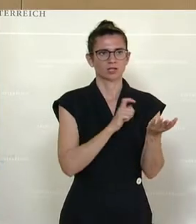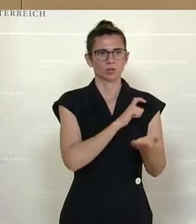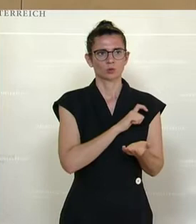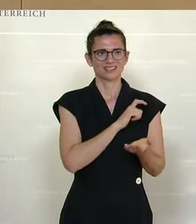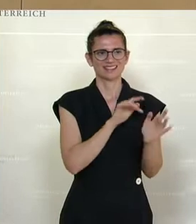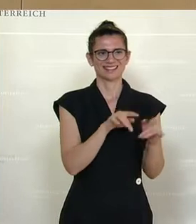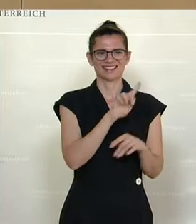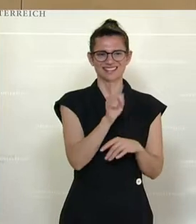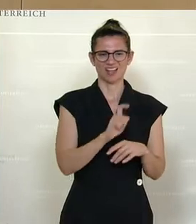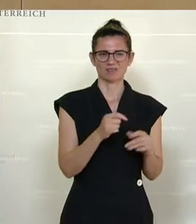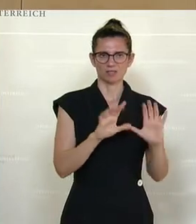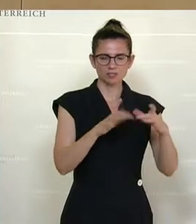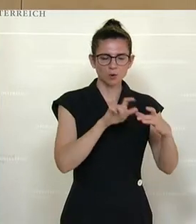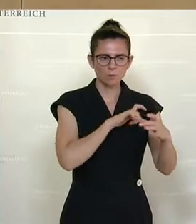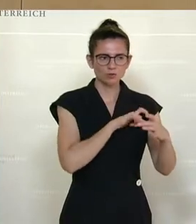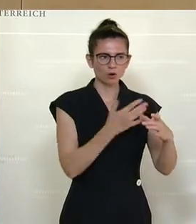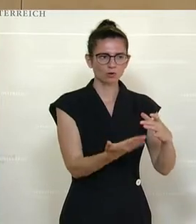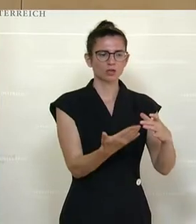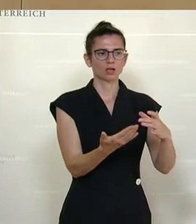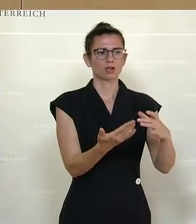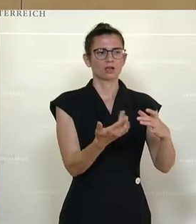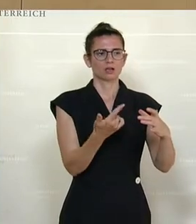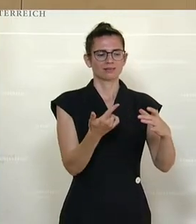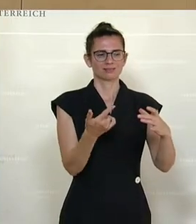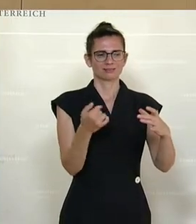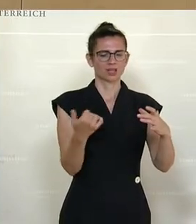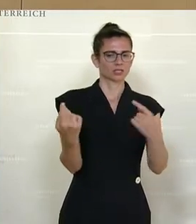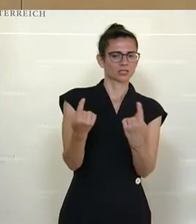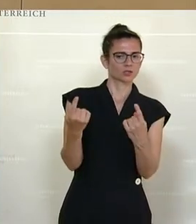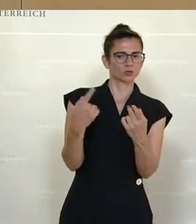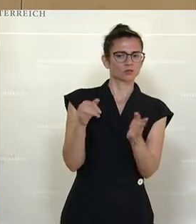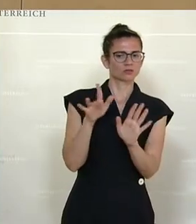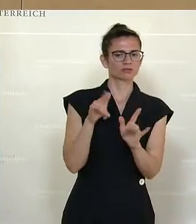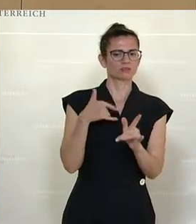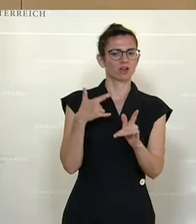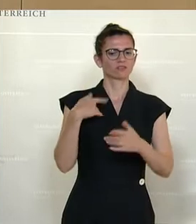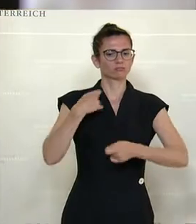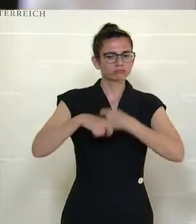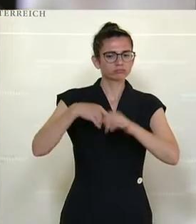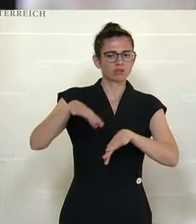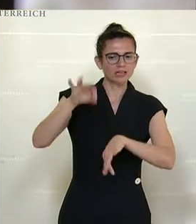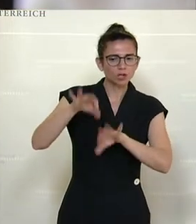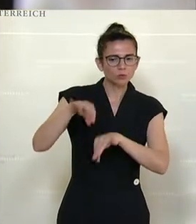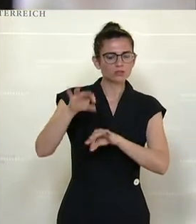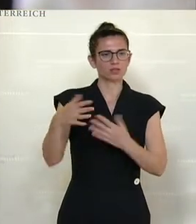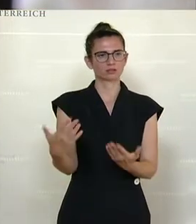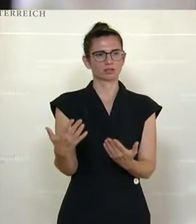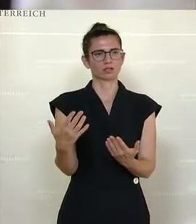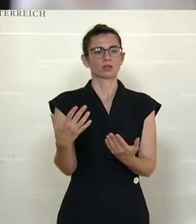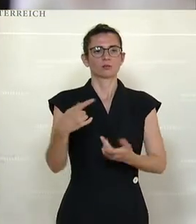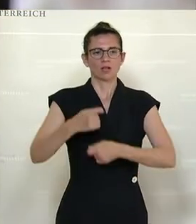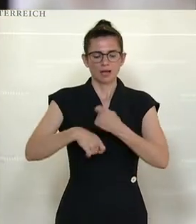Servicekommission, hat ja das ganze Geschehen sehr eingehend aufgearbeitet und hat dann auch doch